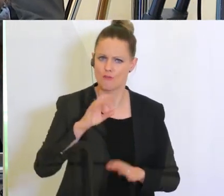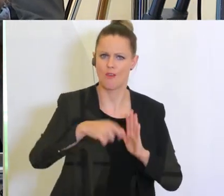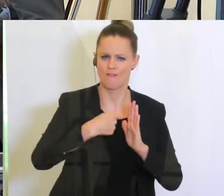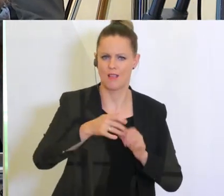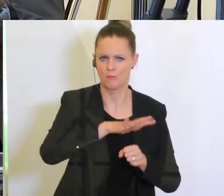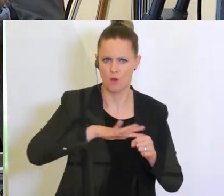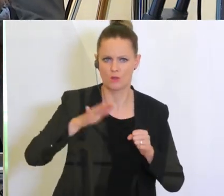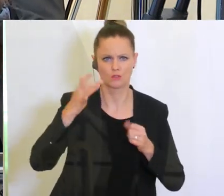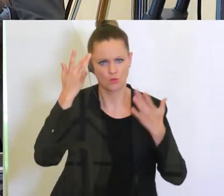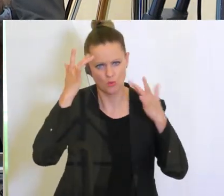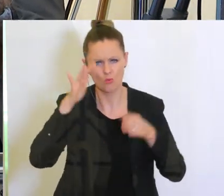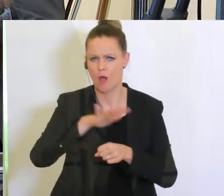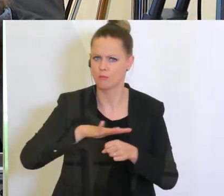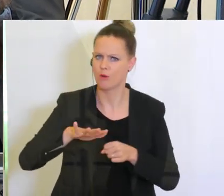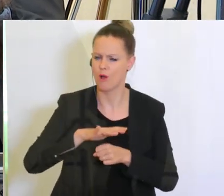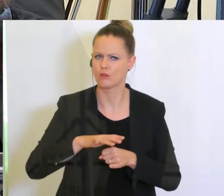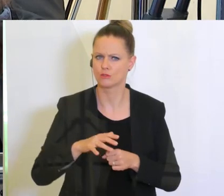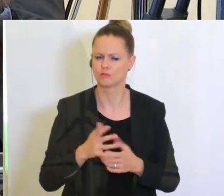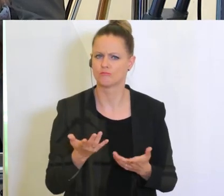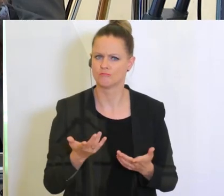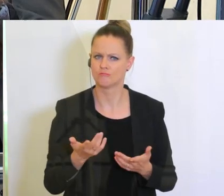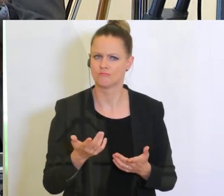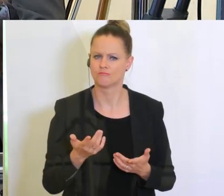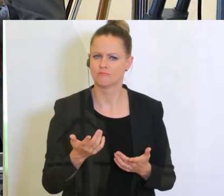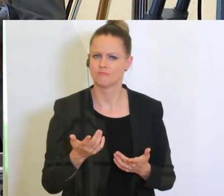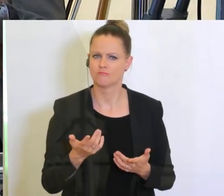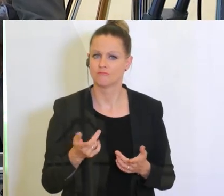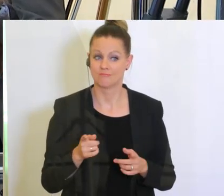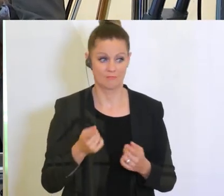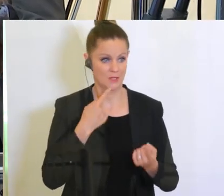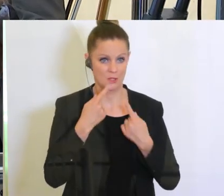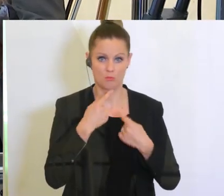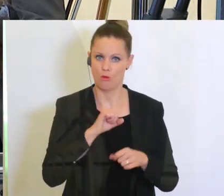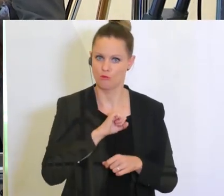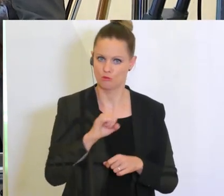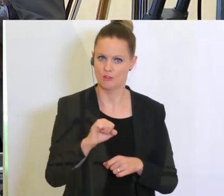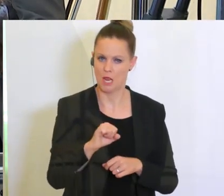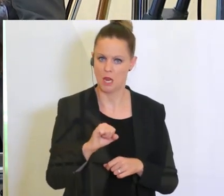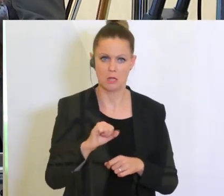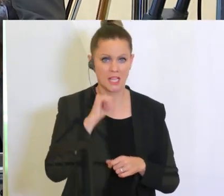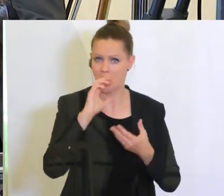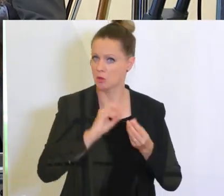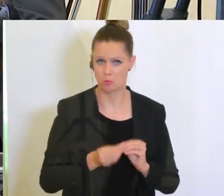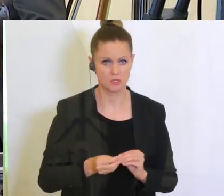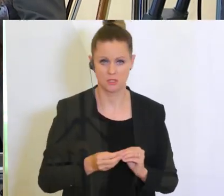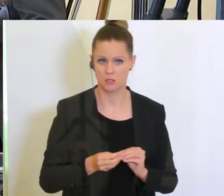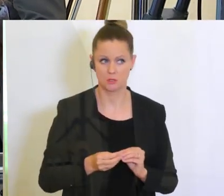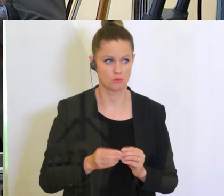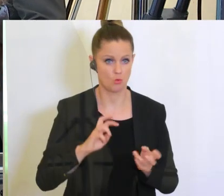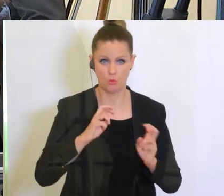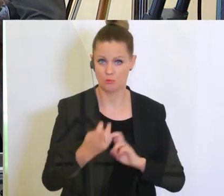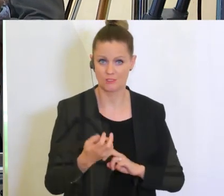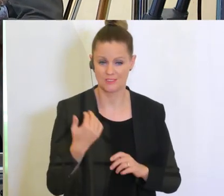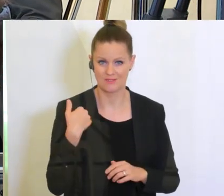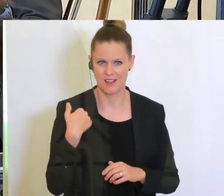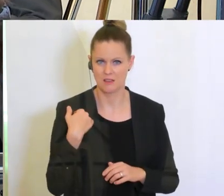und zur Kulturbranche. Es klingt auch so, als wären jetzt diese Gespräche sehr schnell und rasch und unkompliziert vonstattengegangen. Die